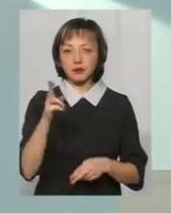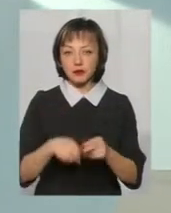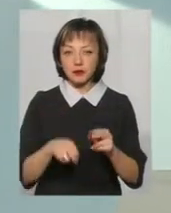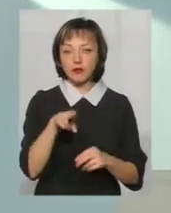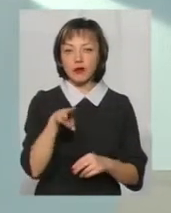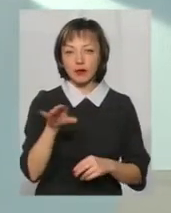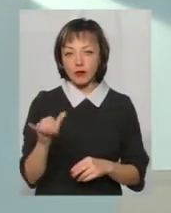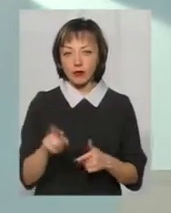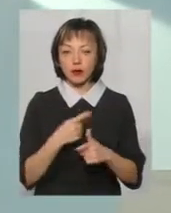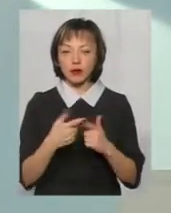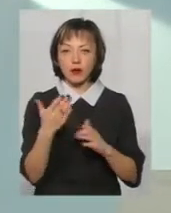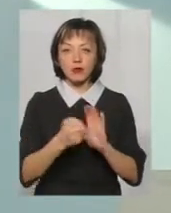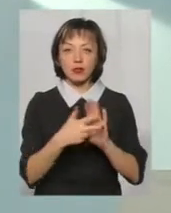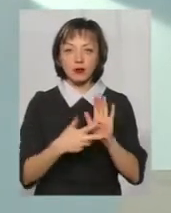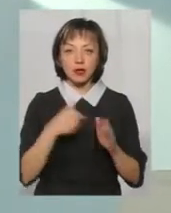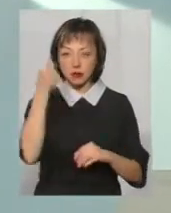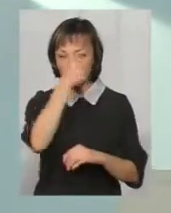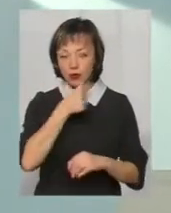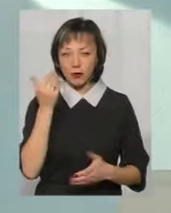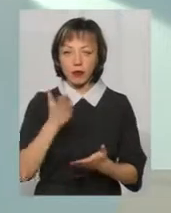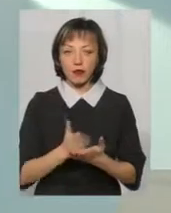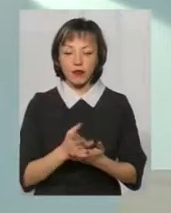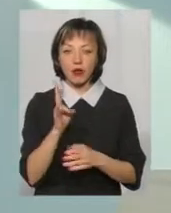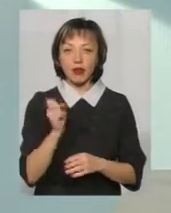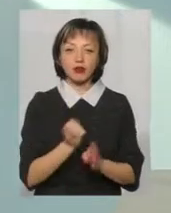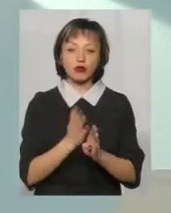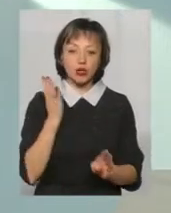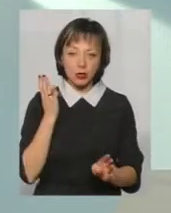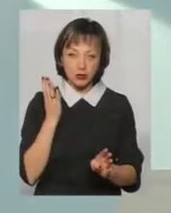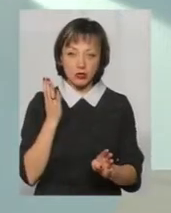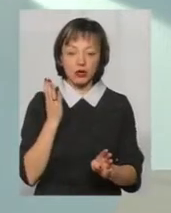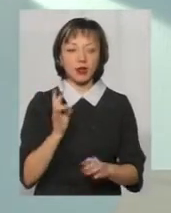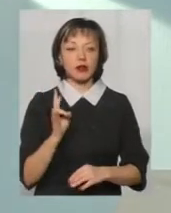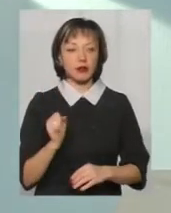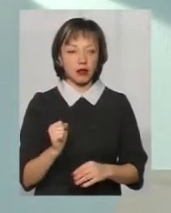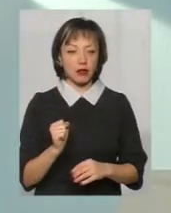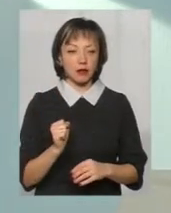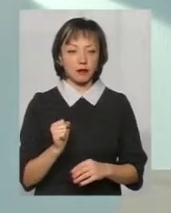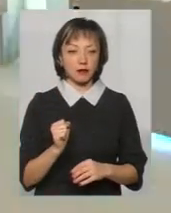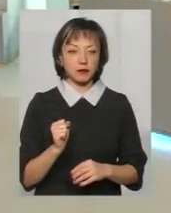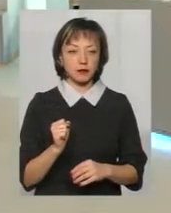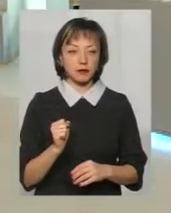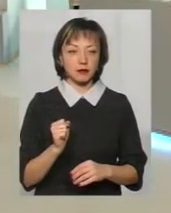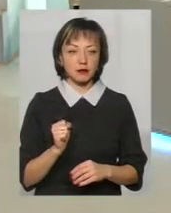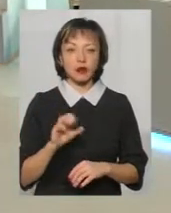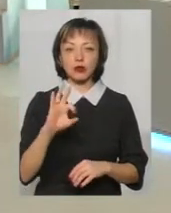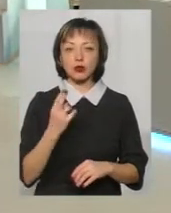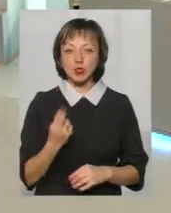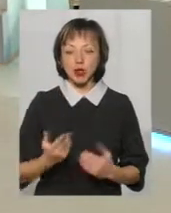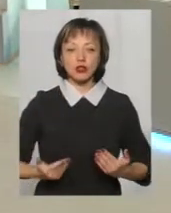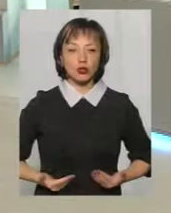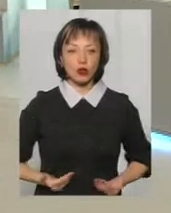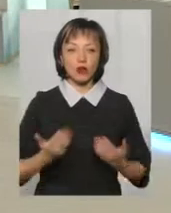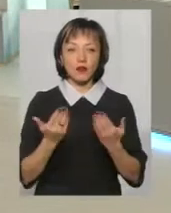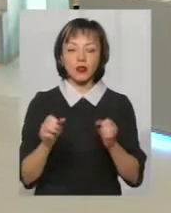профтехучилище, або вам є 18 років, і ви перебуваєте на черзі на соціальне житло,